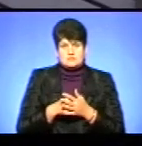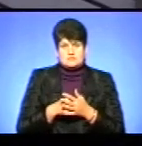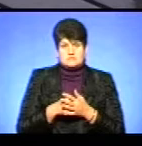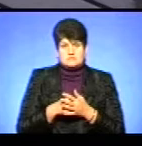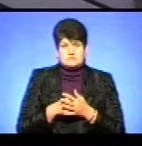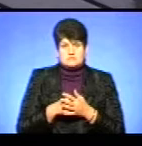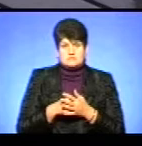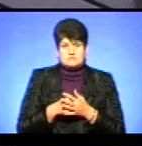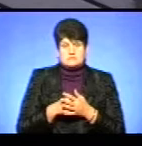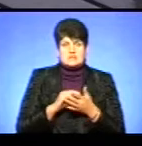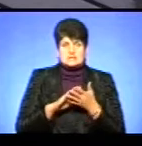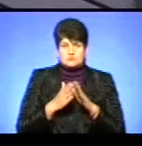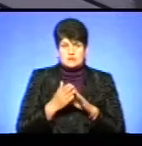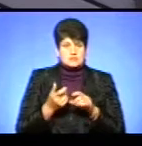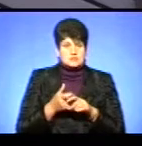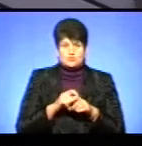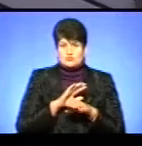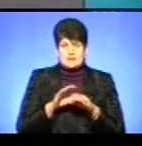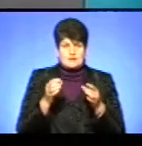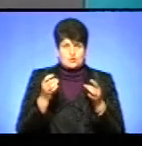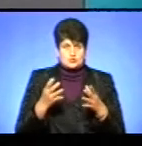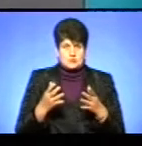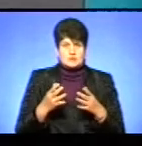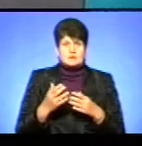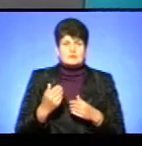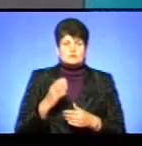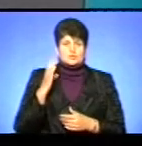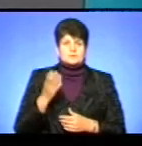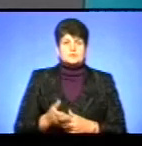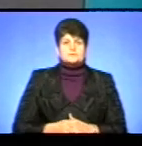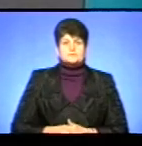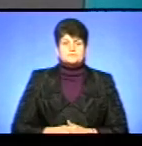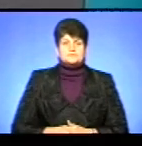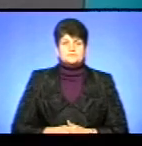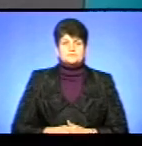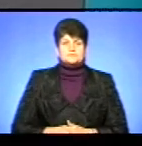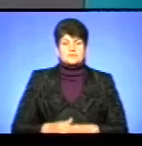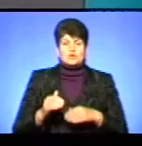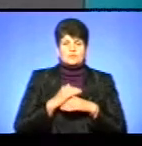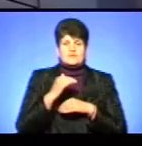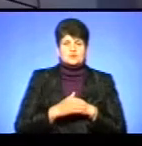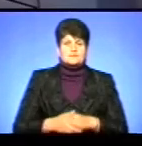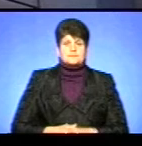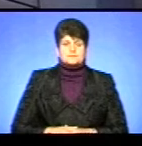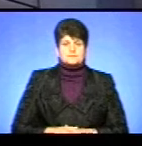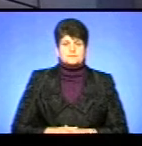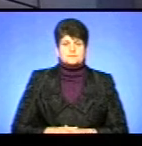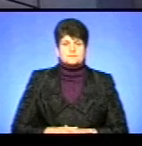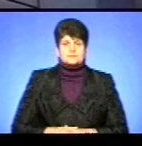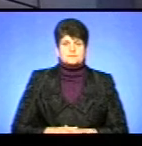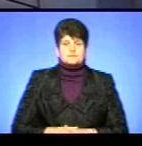ситуація дуже непроста. Давайте почуємо ще одного додзвонювача. Доброго вечора. Доброго вечора. Так, ми вас слухаємо.